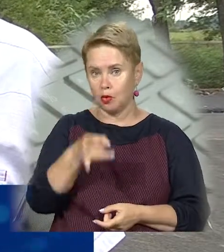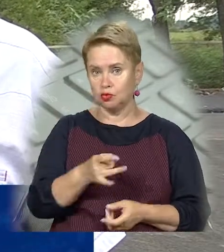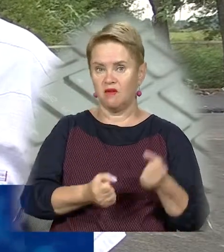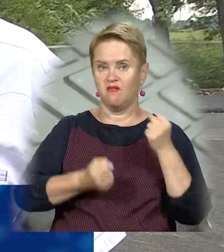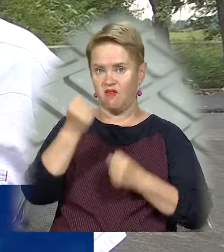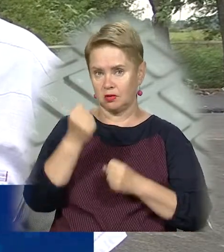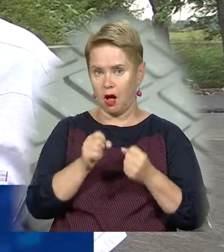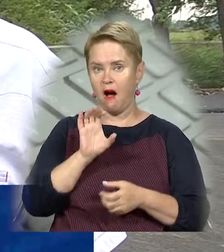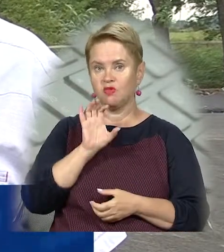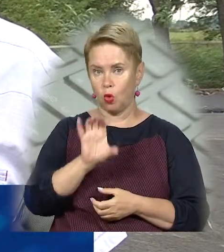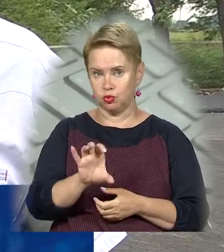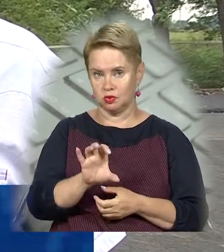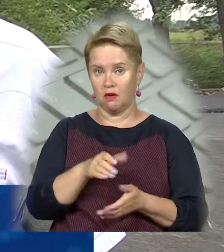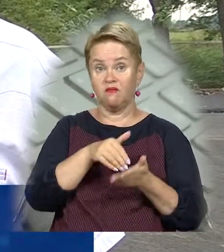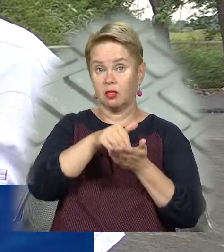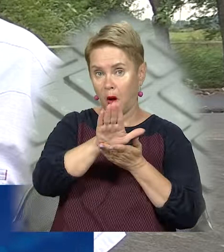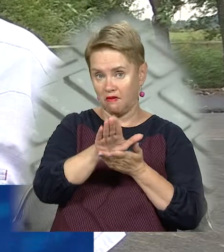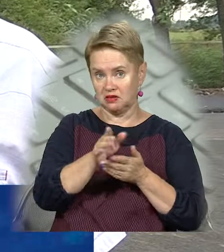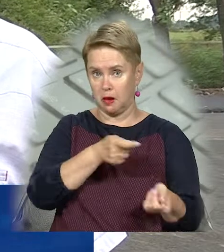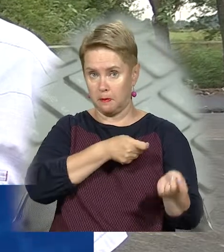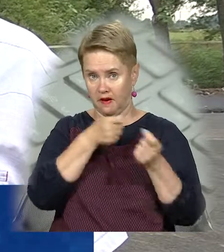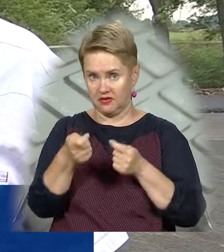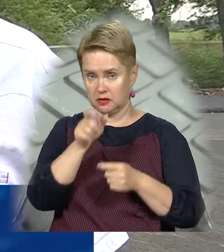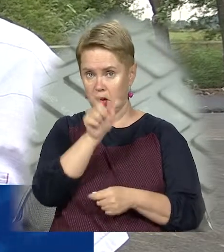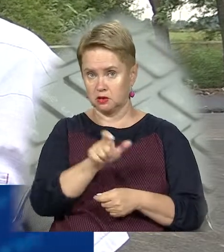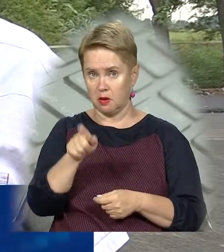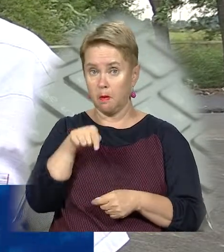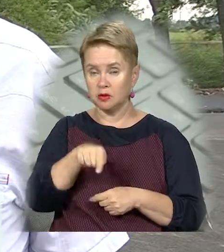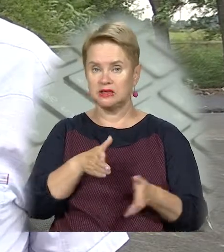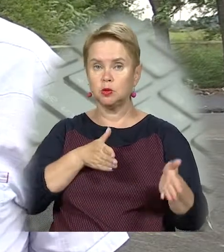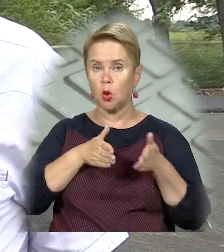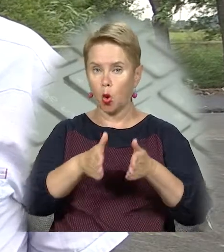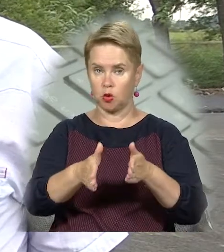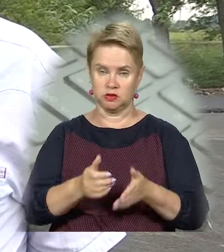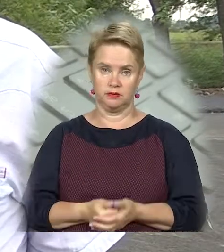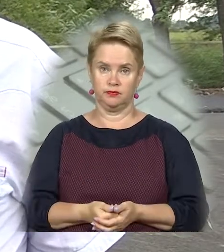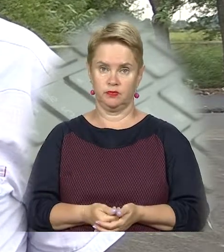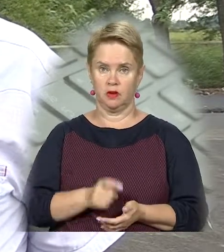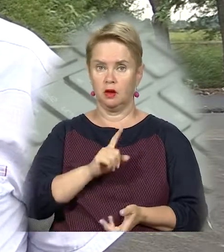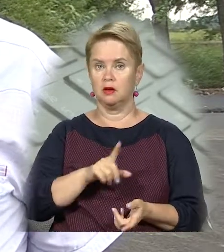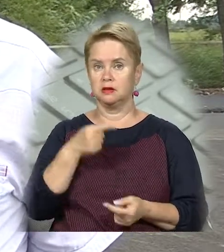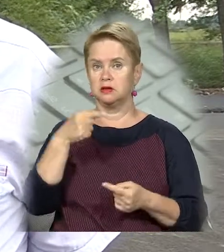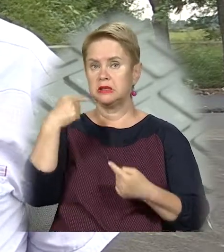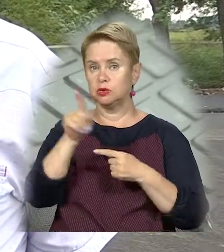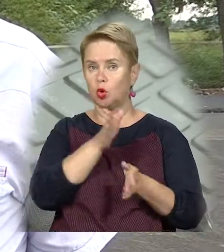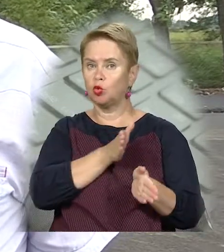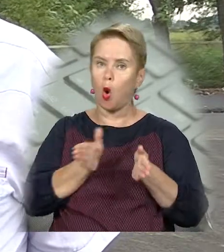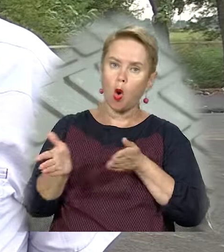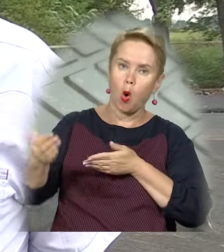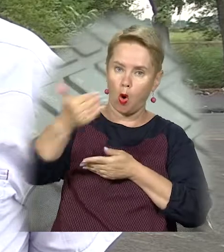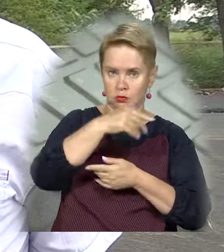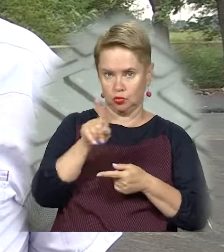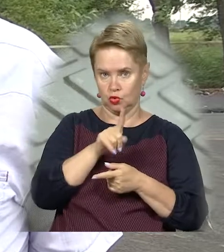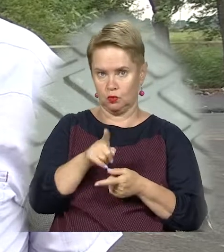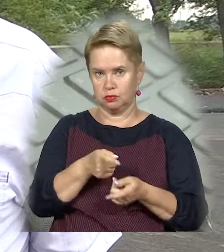Водії маршрутних автобусів відмовлялися перевозити пасажирів по цій дорозі. Поїжджали з іншими дорогами,